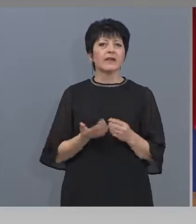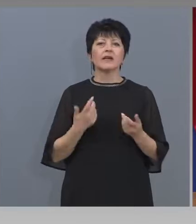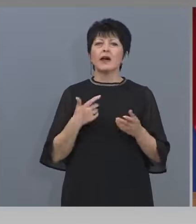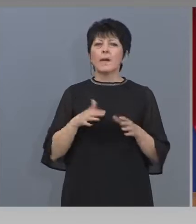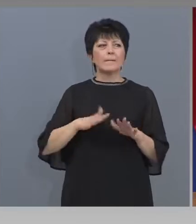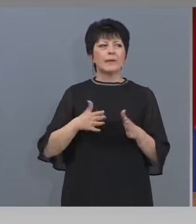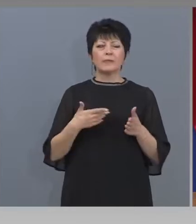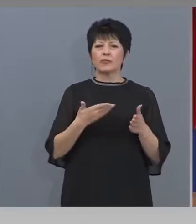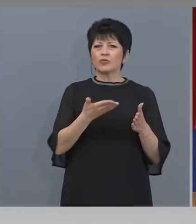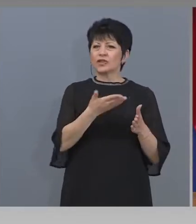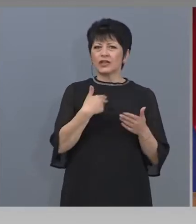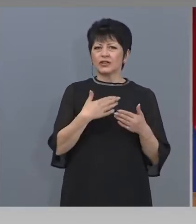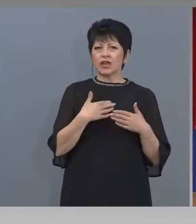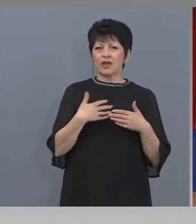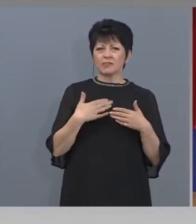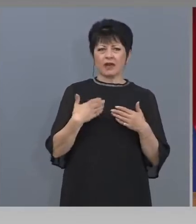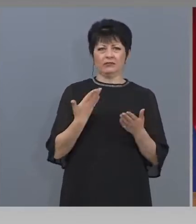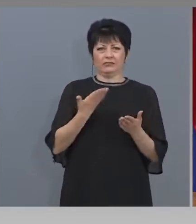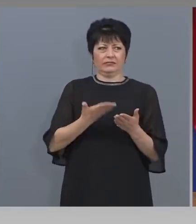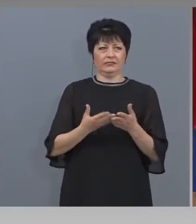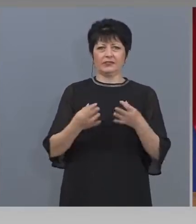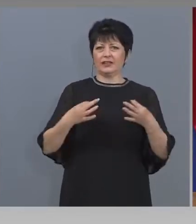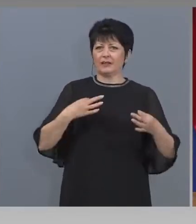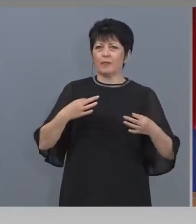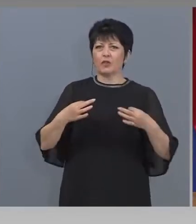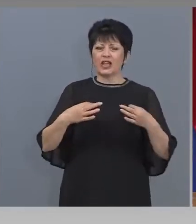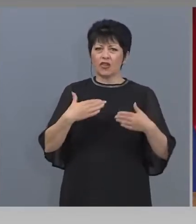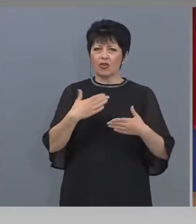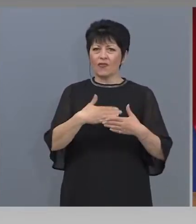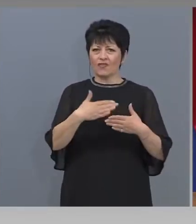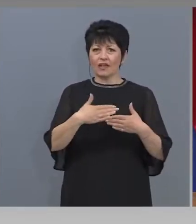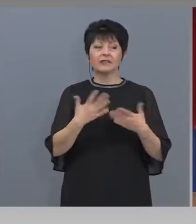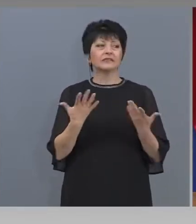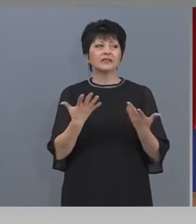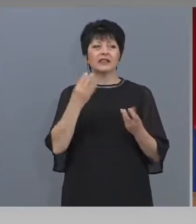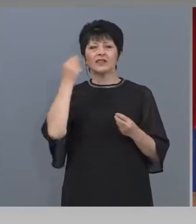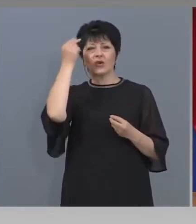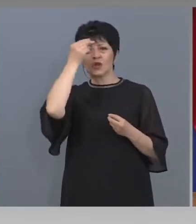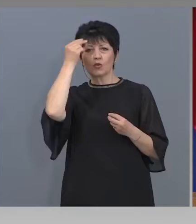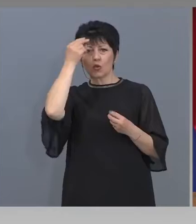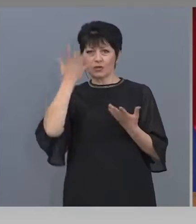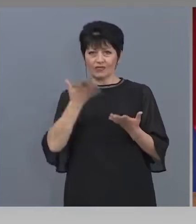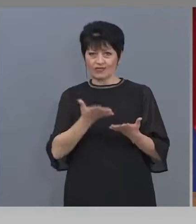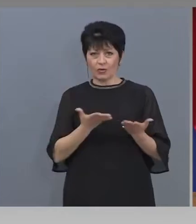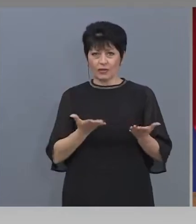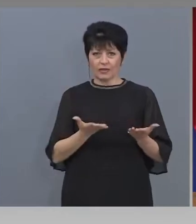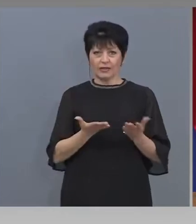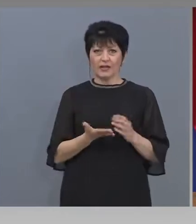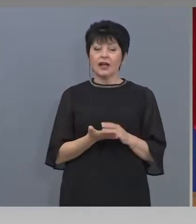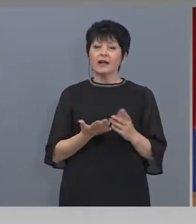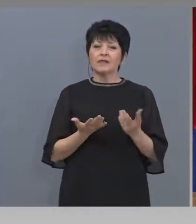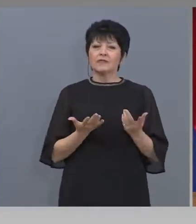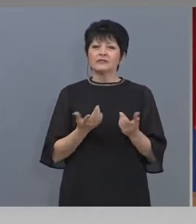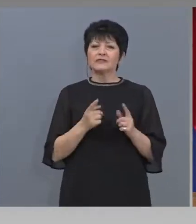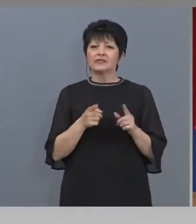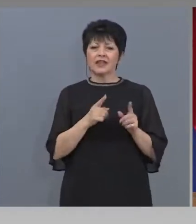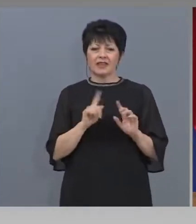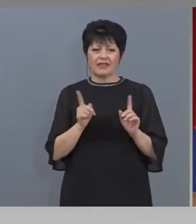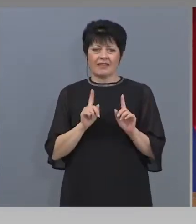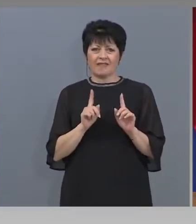има постановки без значение в кое изкуство са те, които не